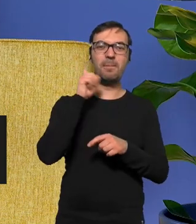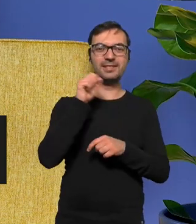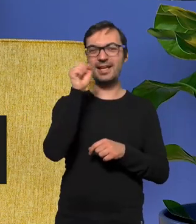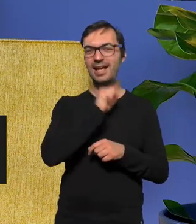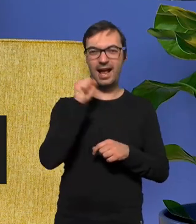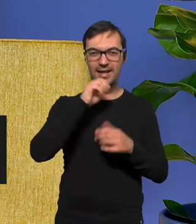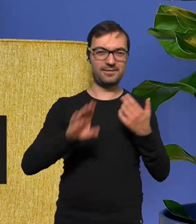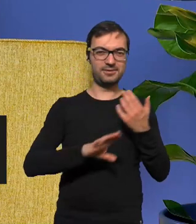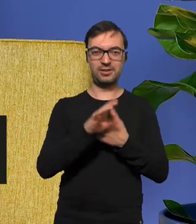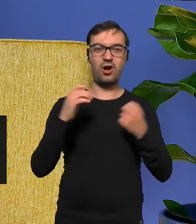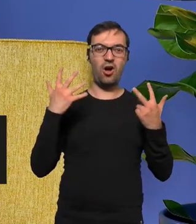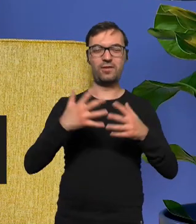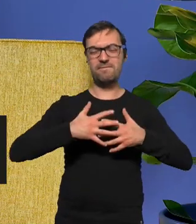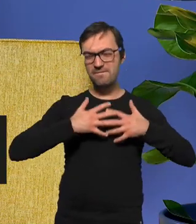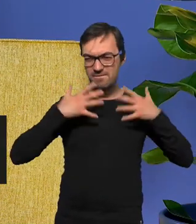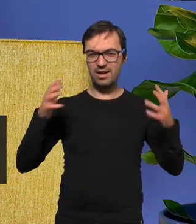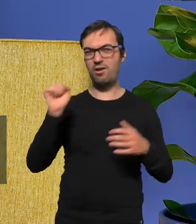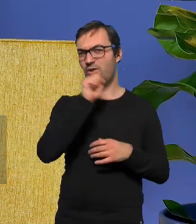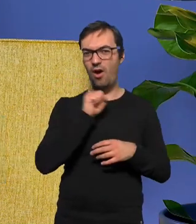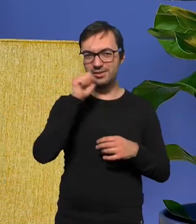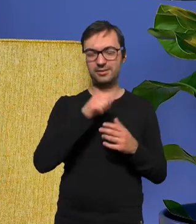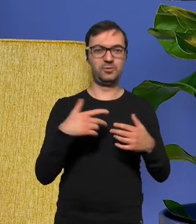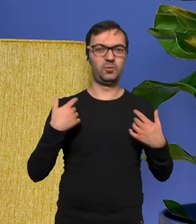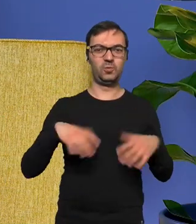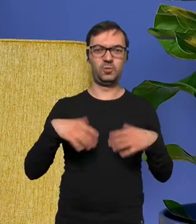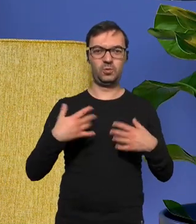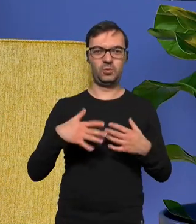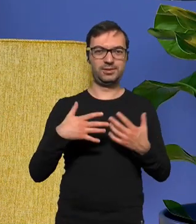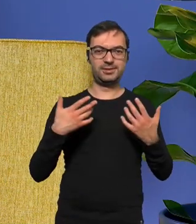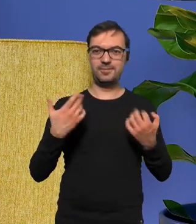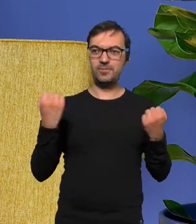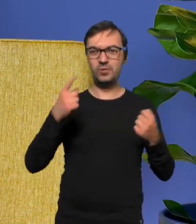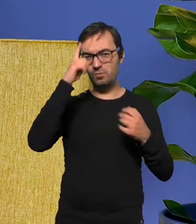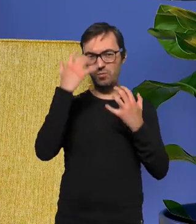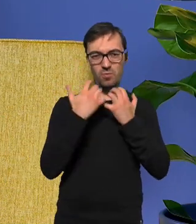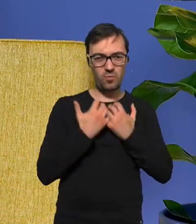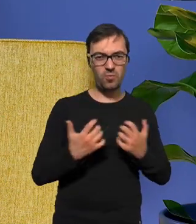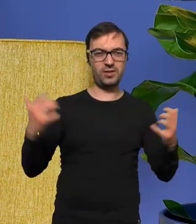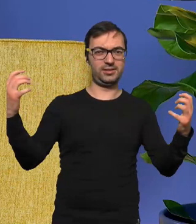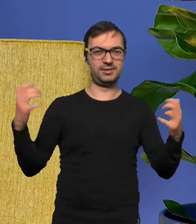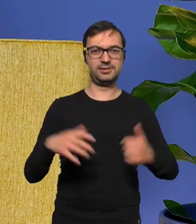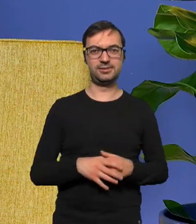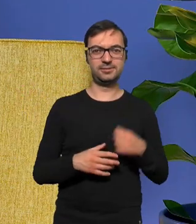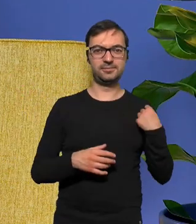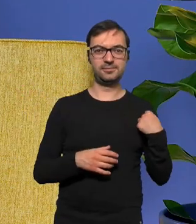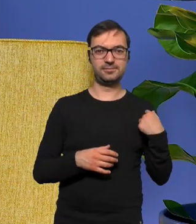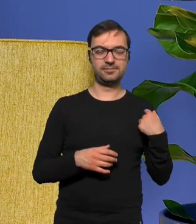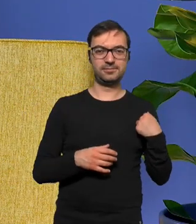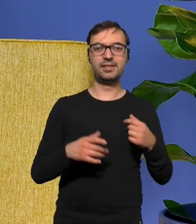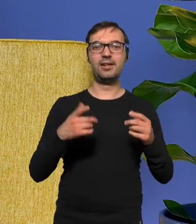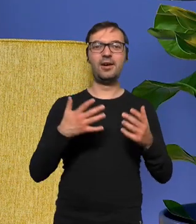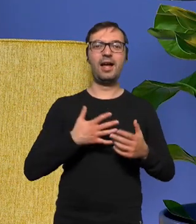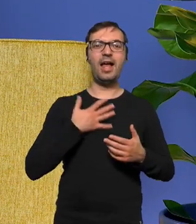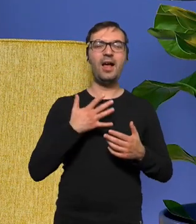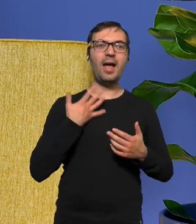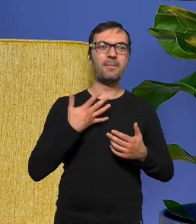męskiego grania w zasadzie osiem wielkich koncertów ma wielka publiczność no i też te uczucie